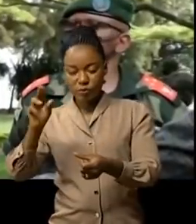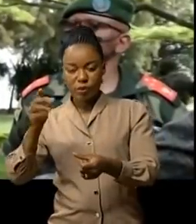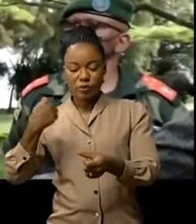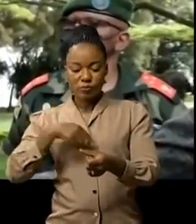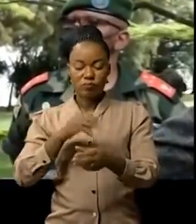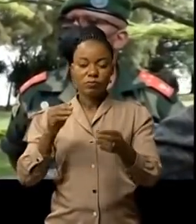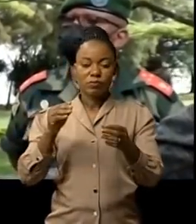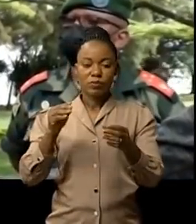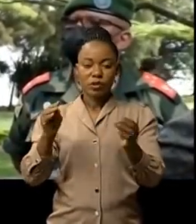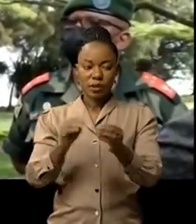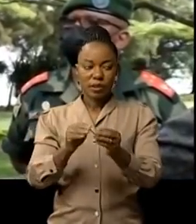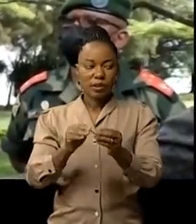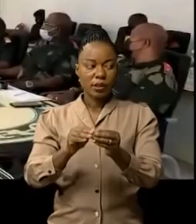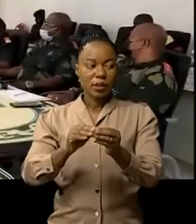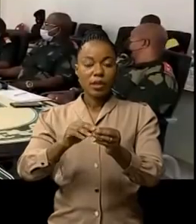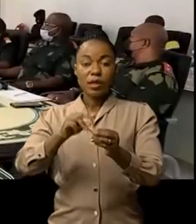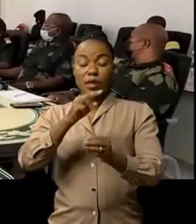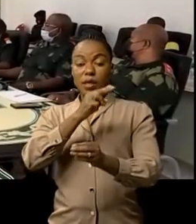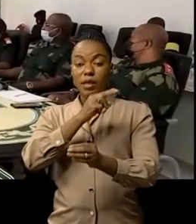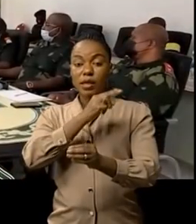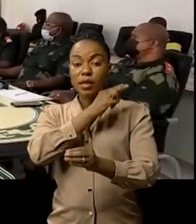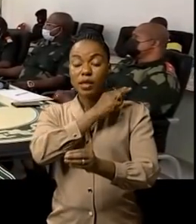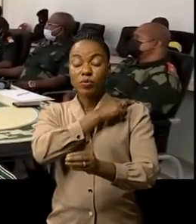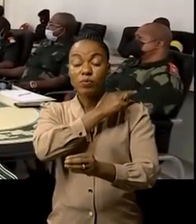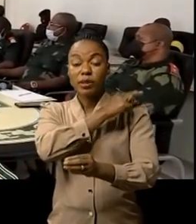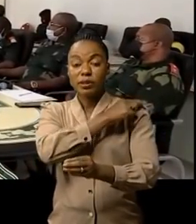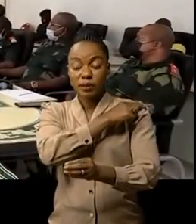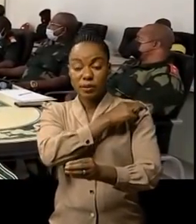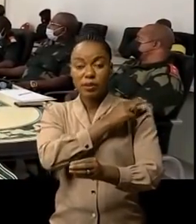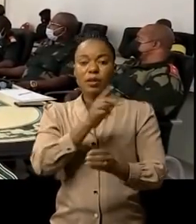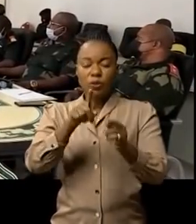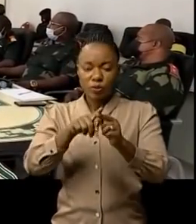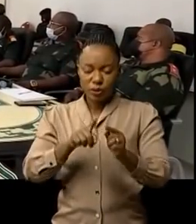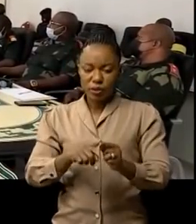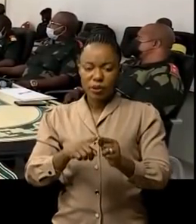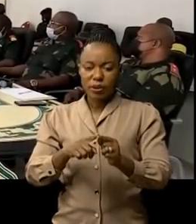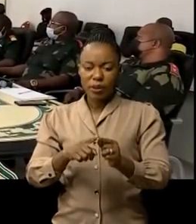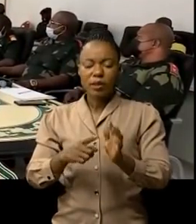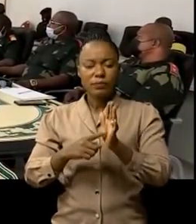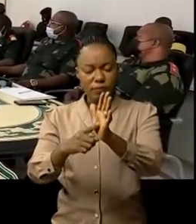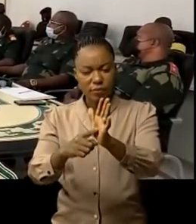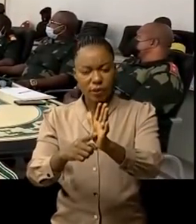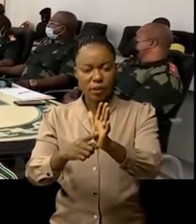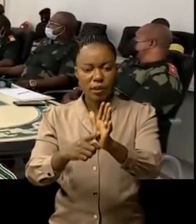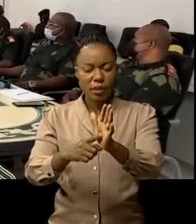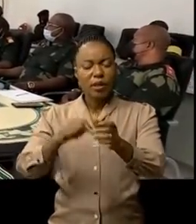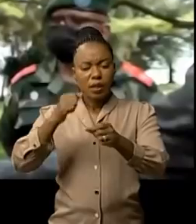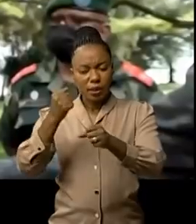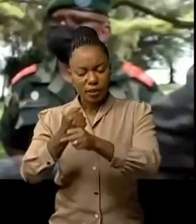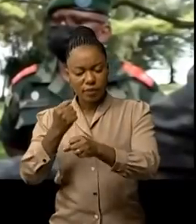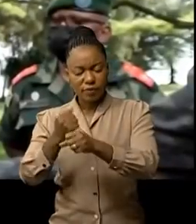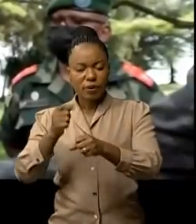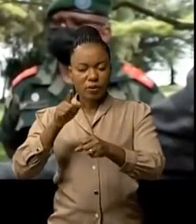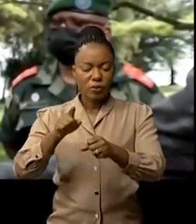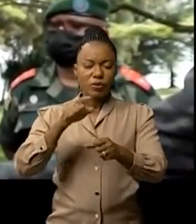pratiquement les commandants de grandes unités qui nous ont pratiquement exposés à tous les rôles les opérations qu'ils ont pu